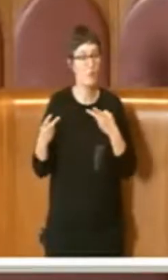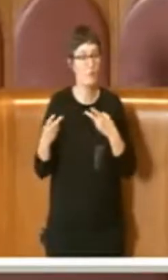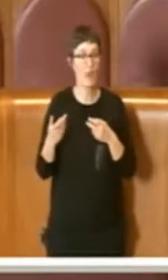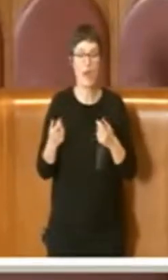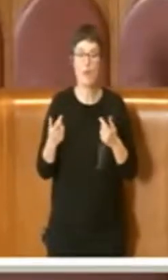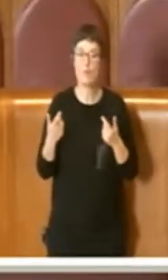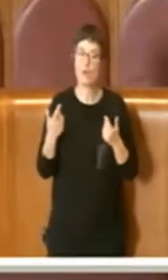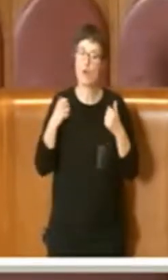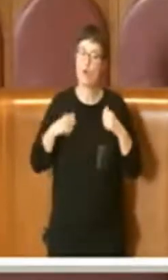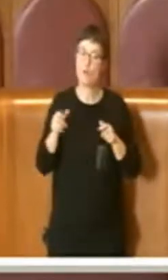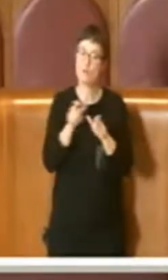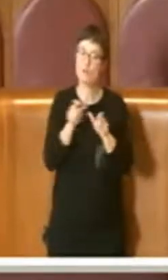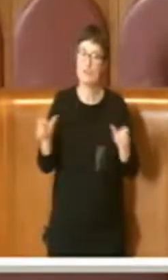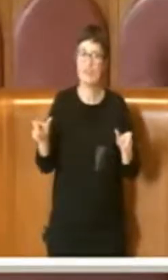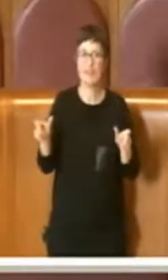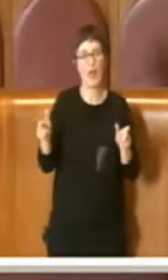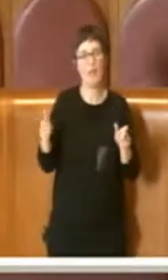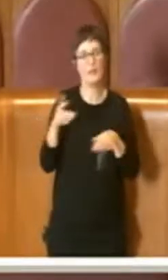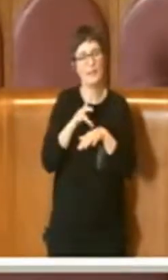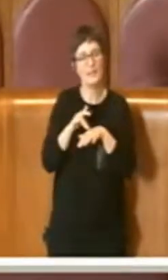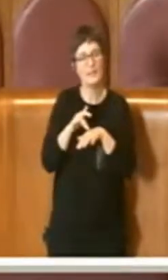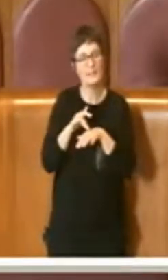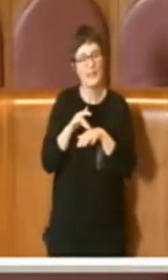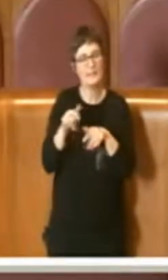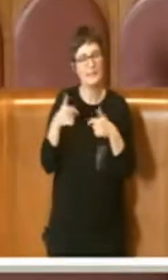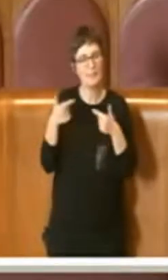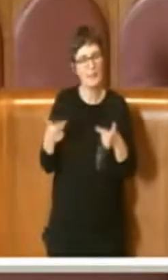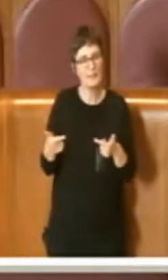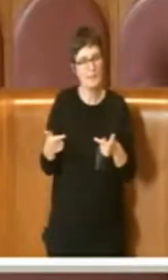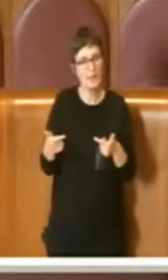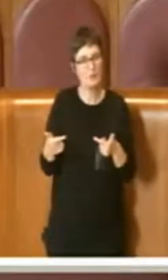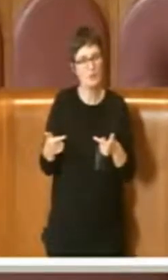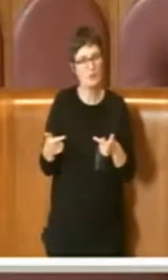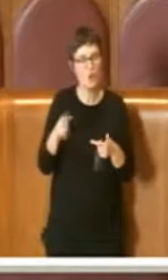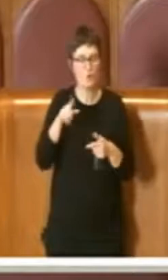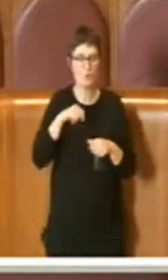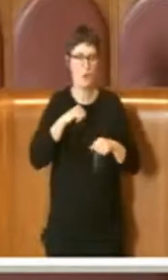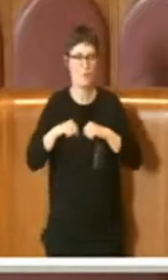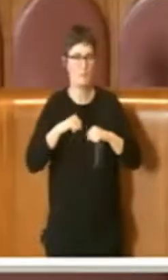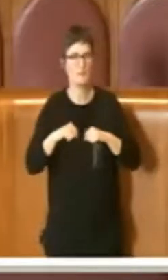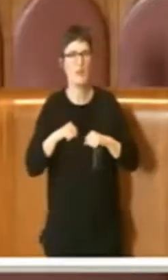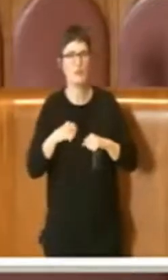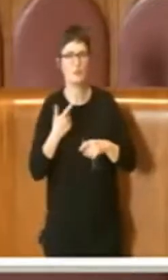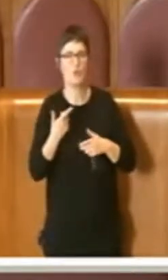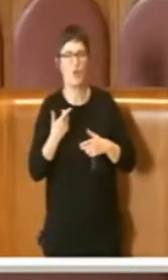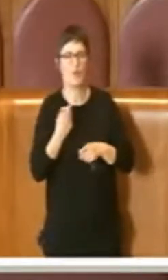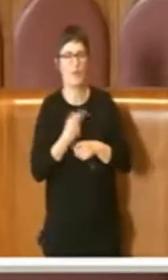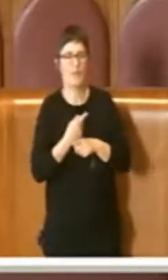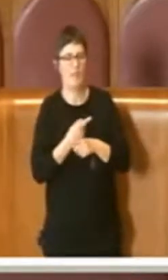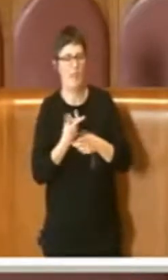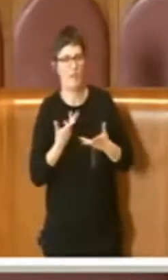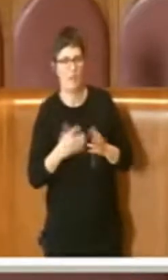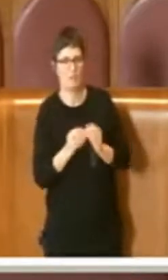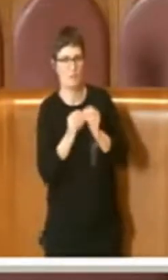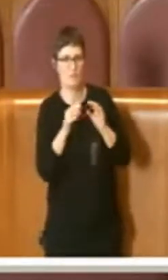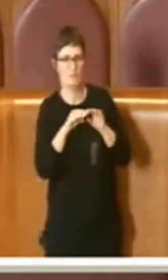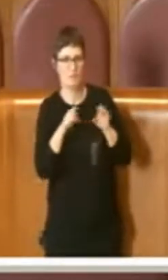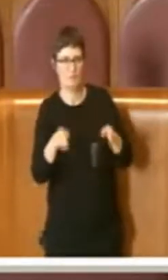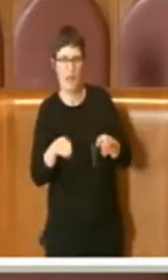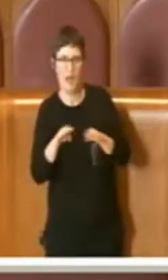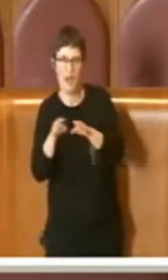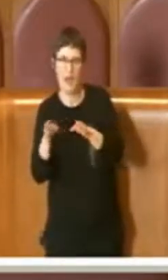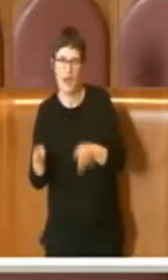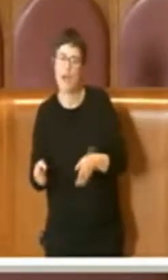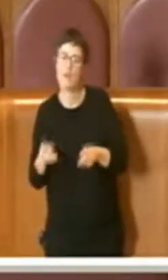l'amministrazione nel costruire le arne. Ricordiamo che è un'attività che anche nei nostri municipi si sta